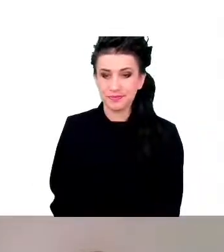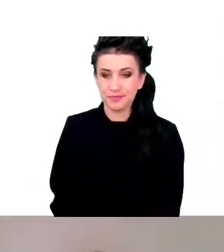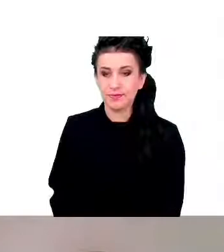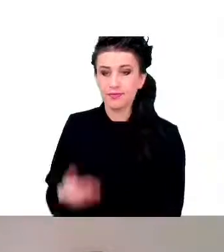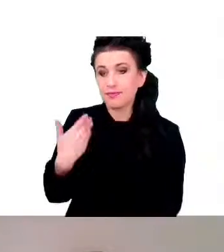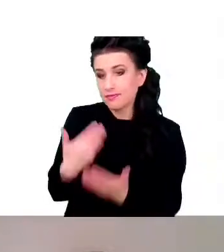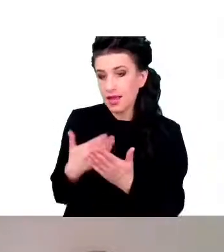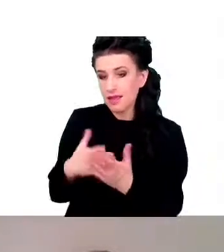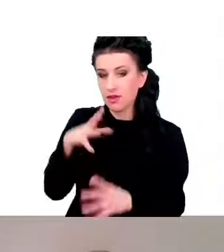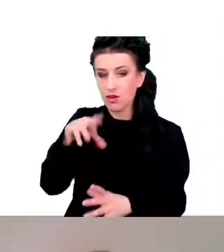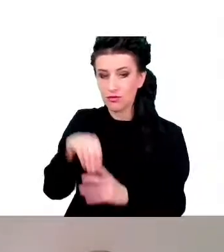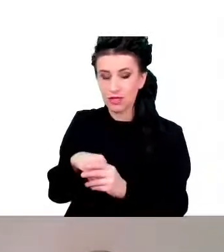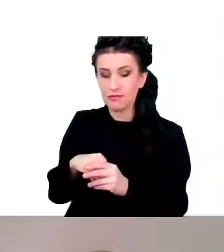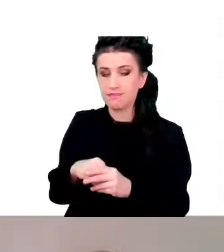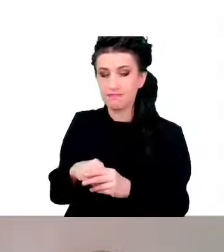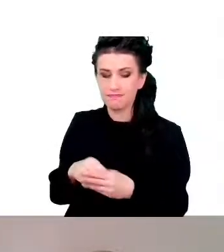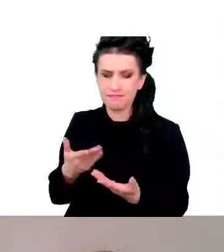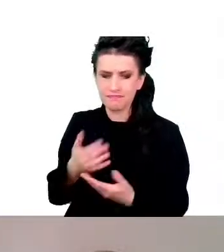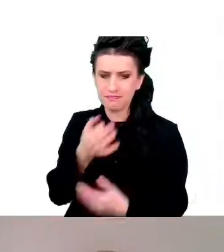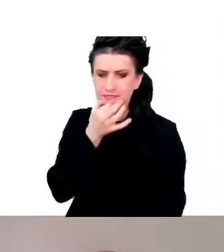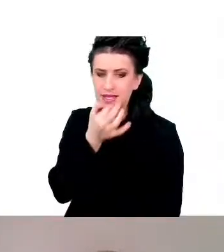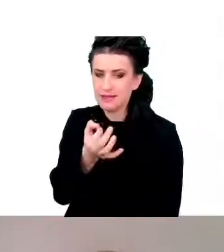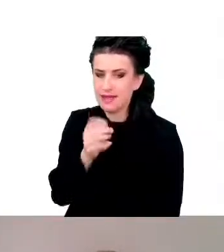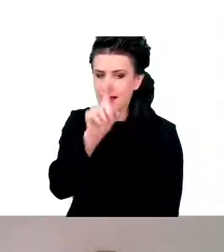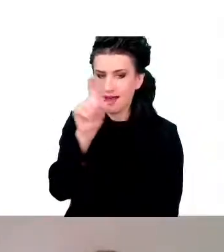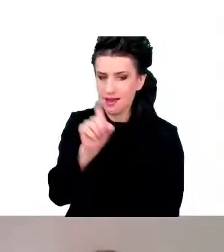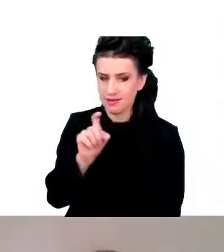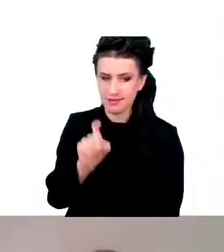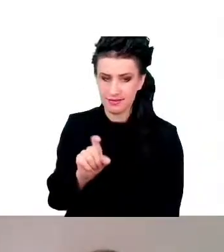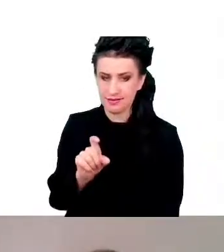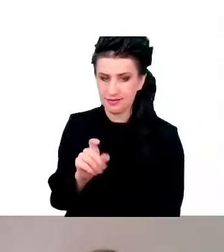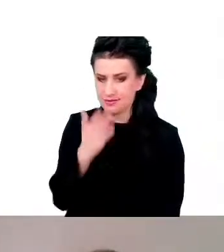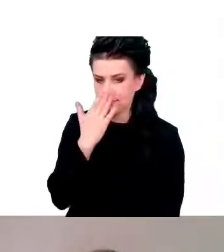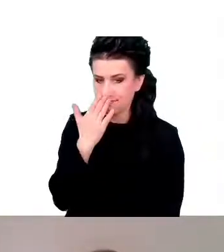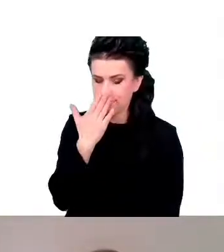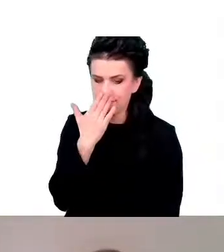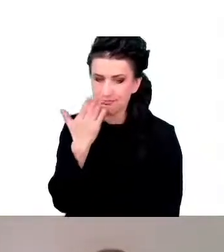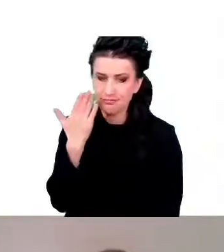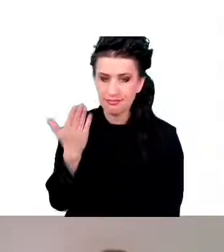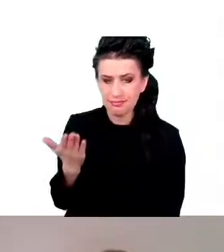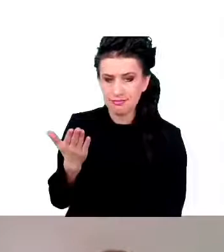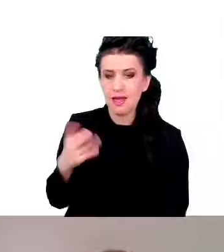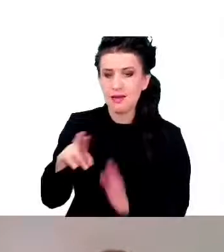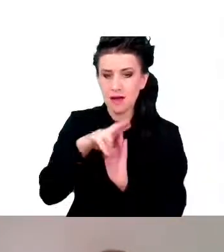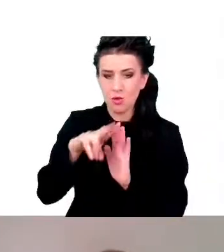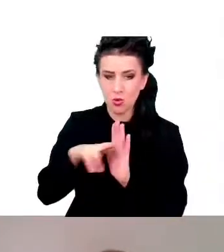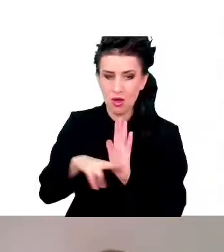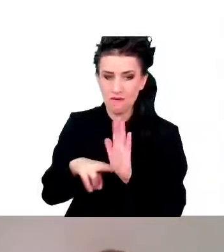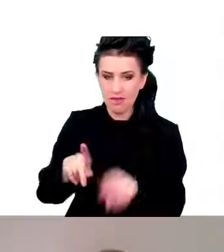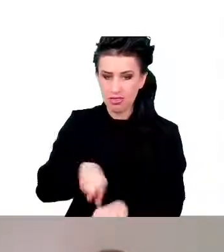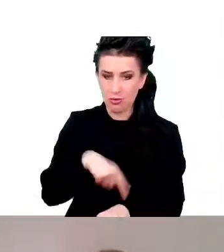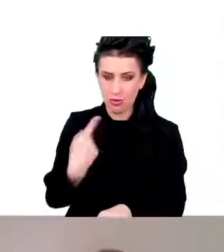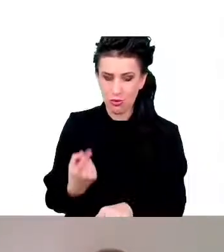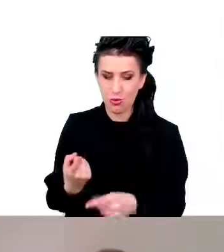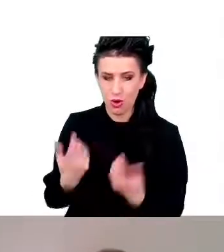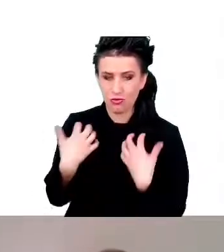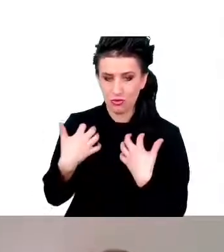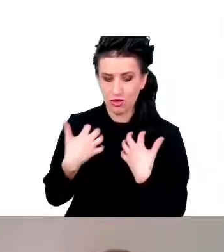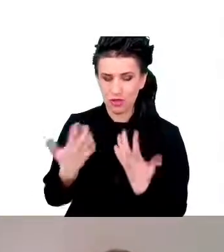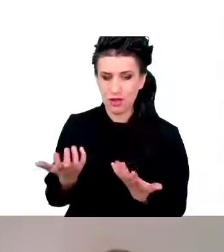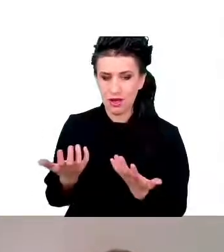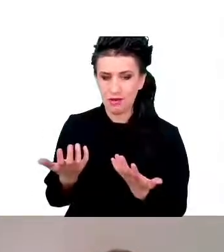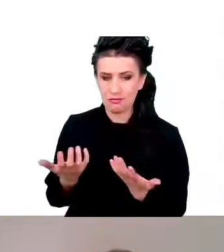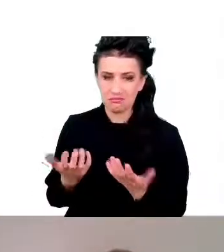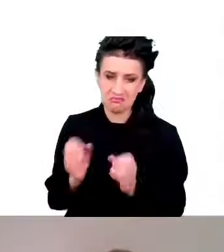Dlatego rodzi się właśnie to pytanie, w jaki sposób regulowana jest ta długość życia i najwyraźniej